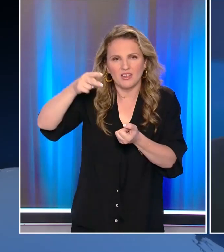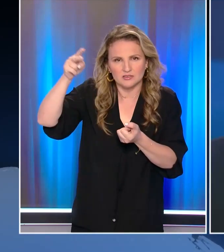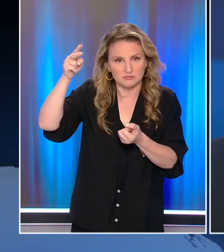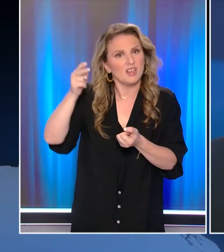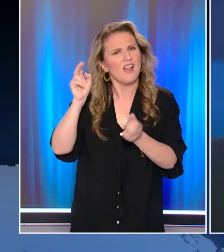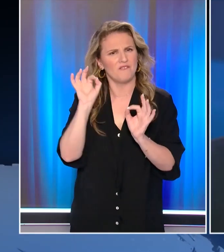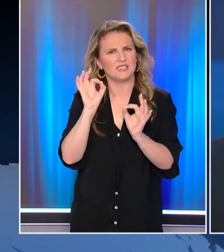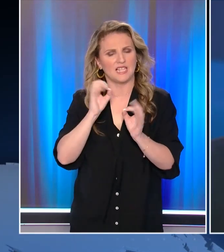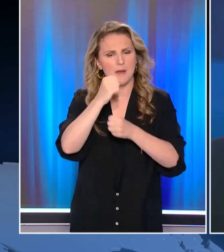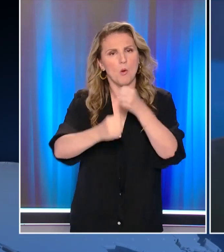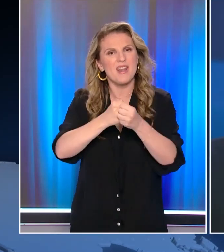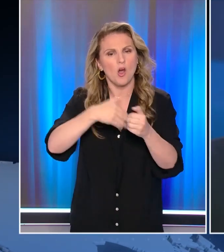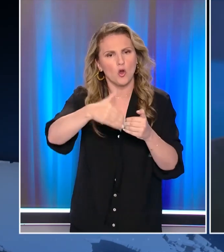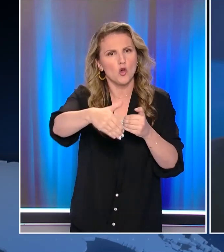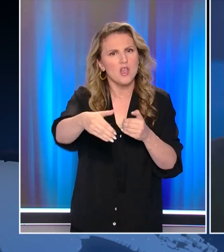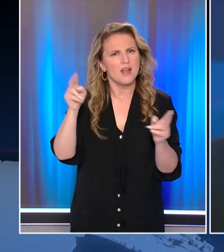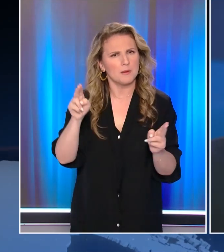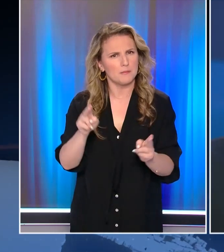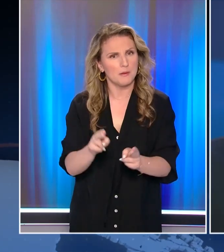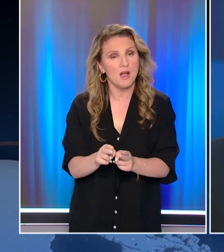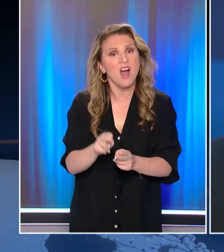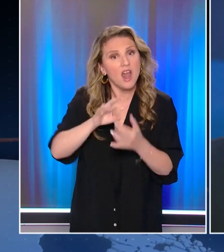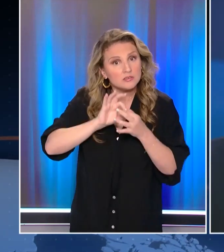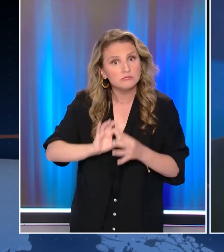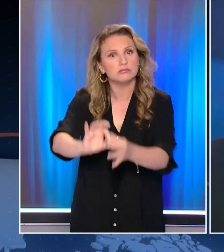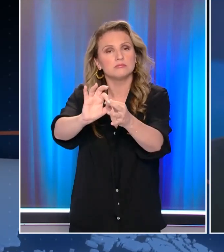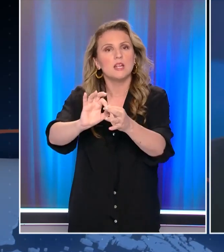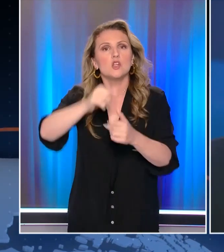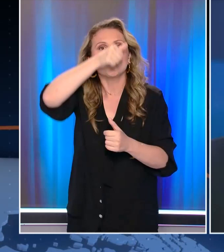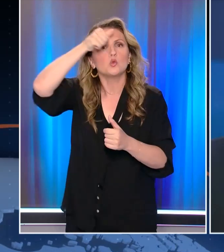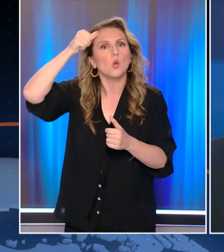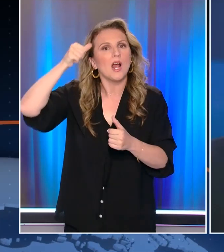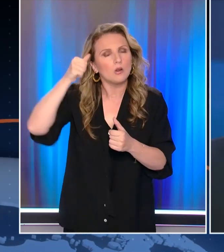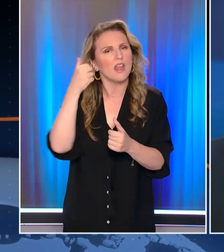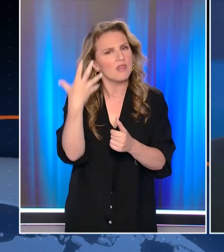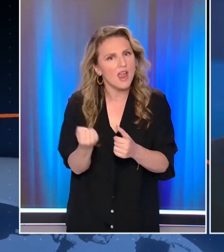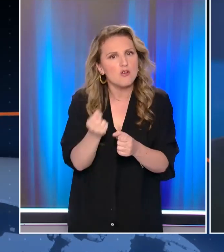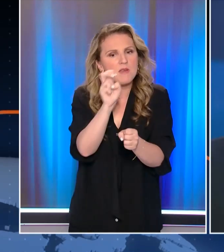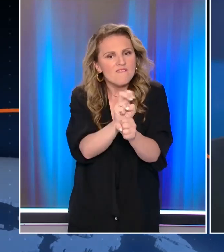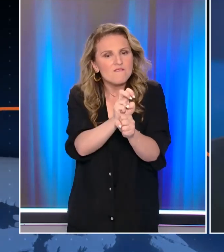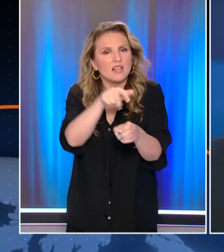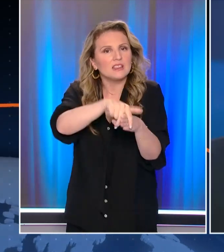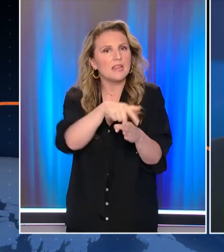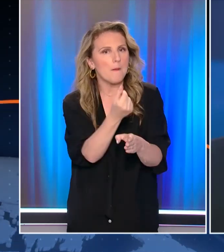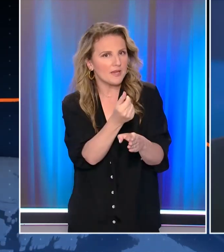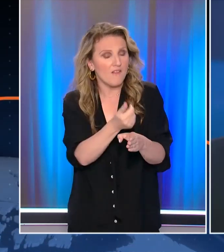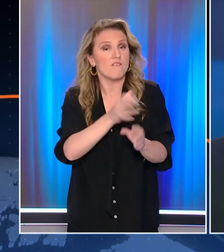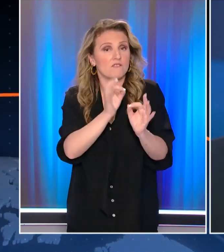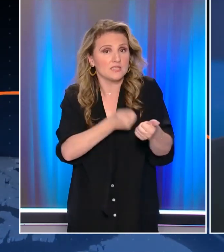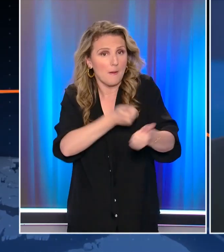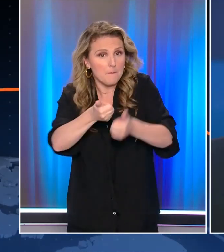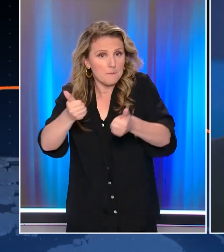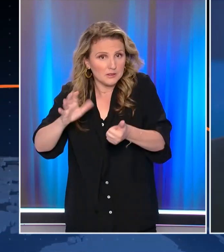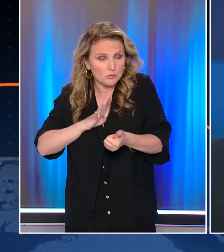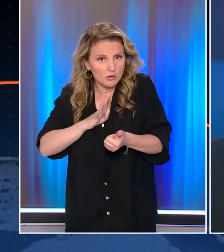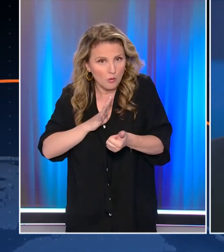αποκλιμακώνεται τα επόμενα χρόνια αλλά δεν θα μας εγκαταλείψει Η εκτίμησή μας είναι ότι το καλοκαίρι θα δημιουργηθεί πρόσθετος δημοσιονομικός χώρος ο οποίος και πάλι